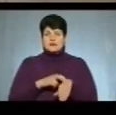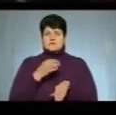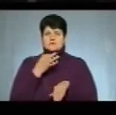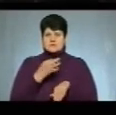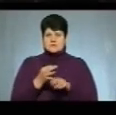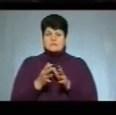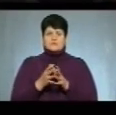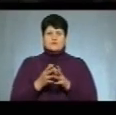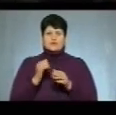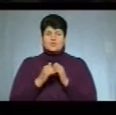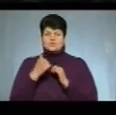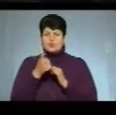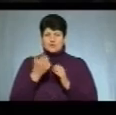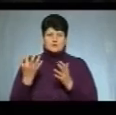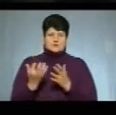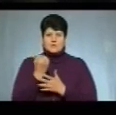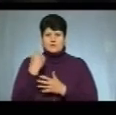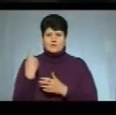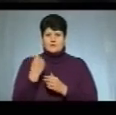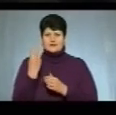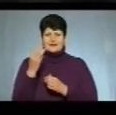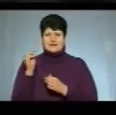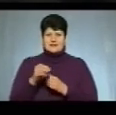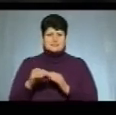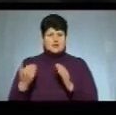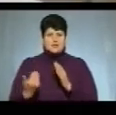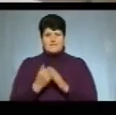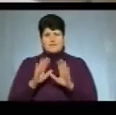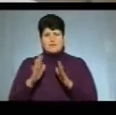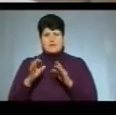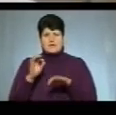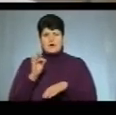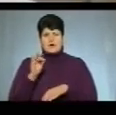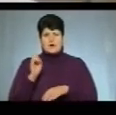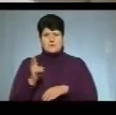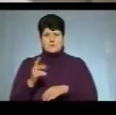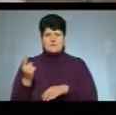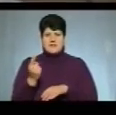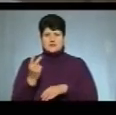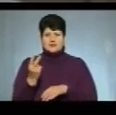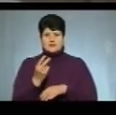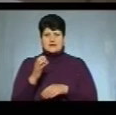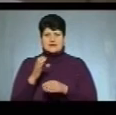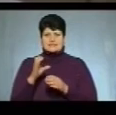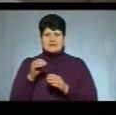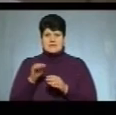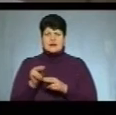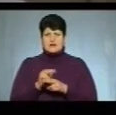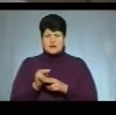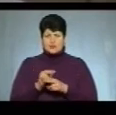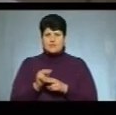що року в області діагностують близько трьох тисяч нових випадків раку. Перша-друга стадія раку лікується на